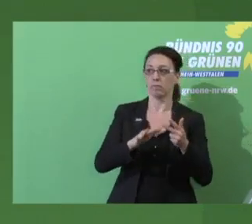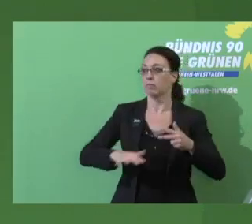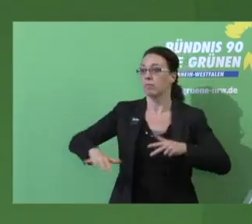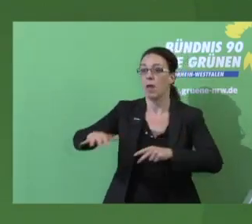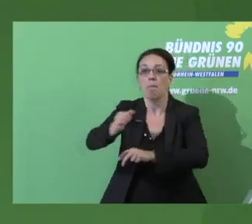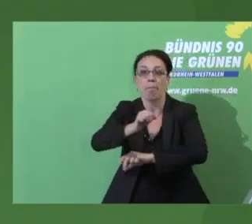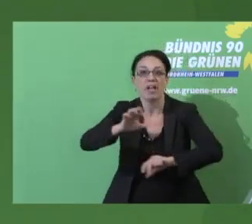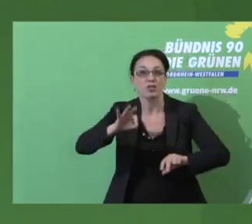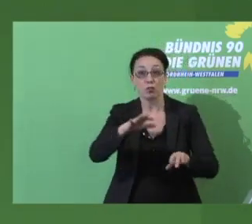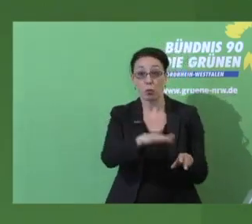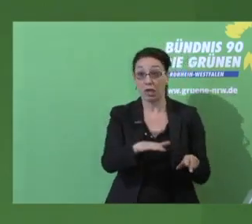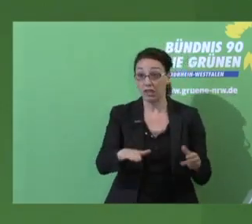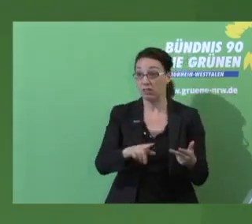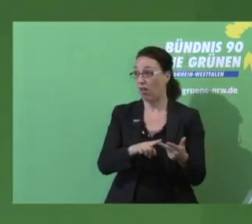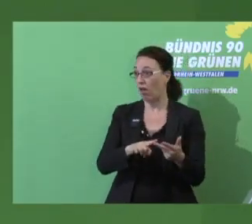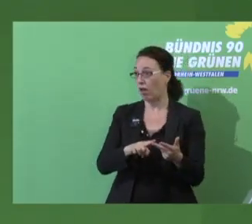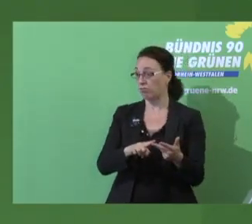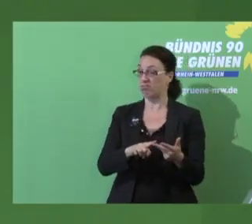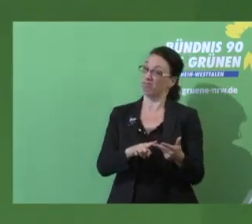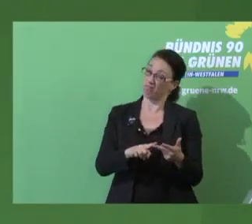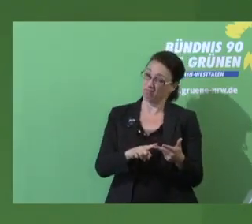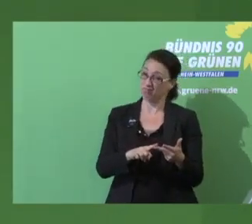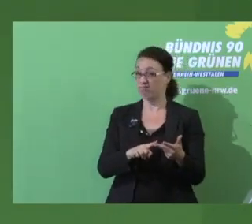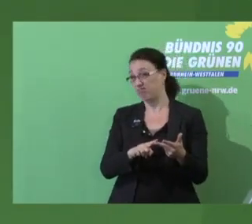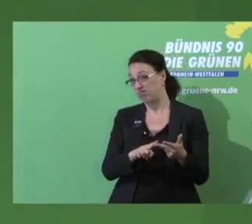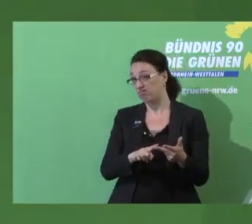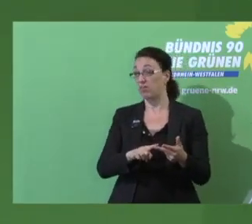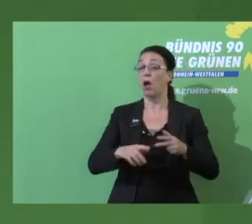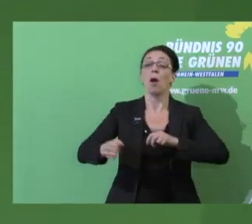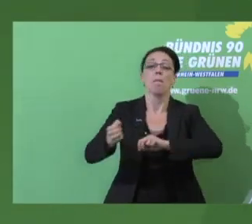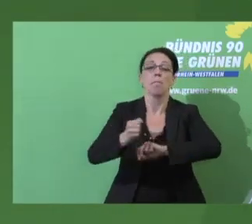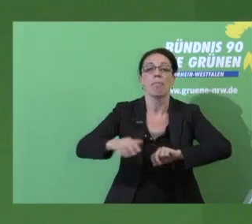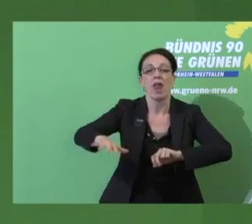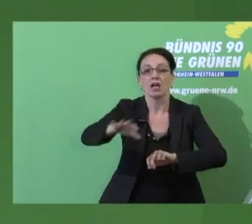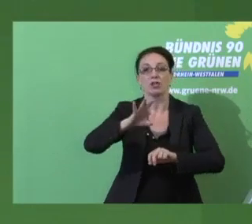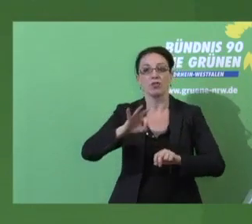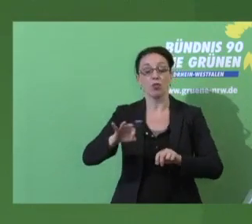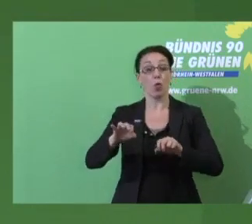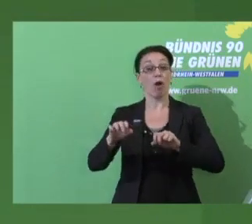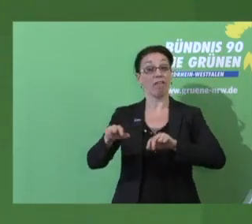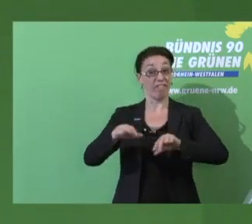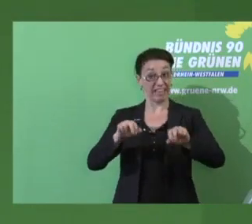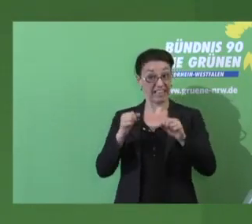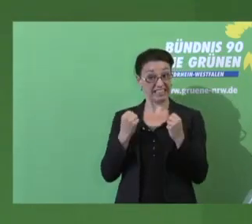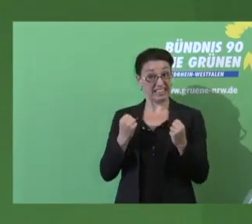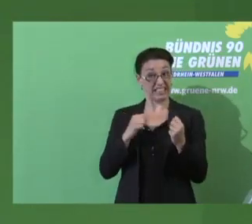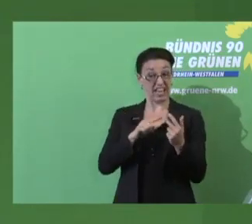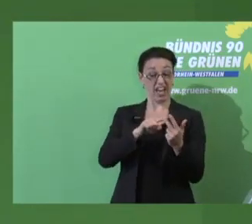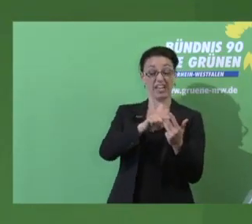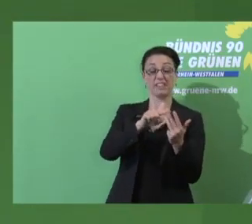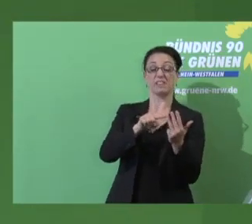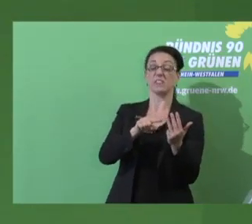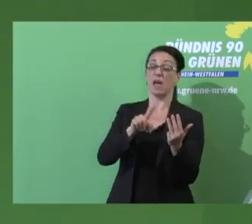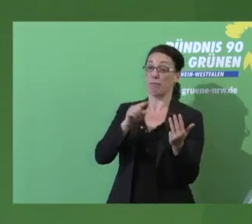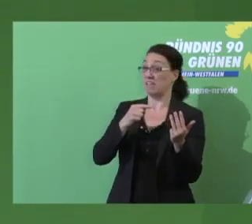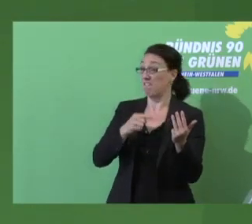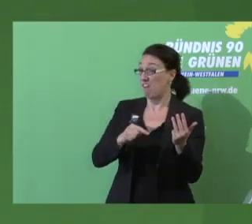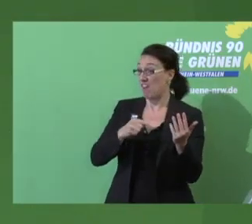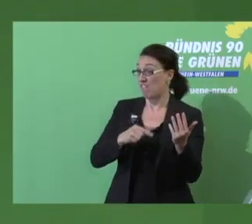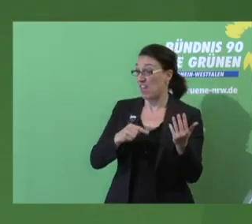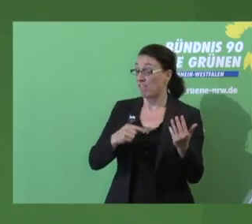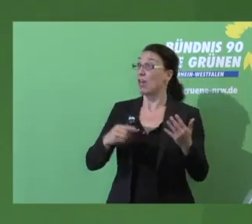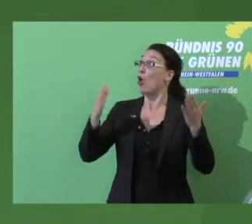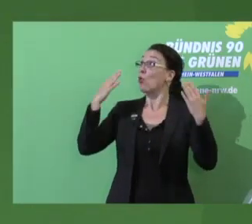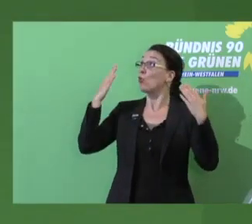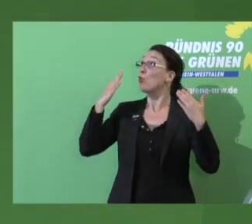Raum für Menschen, Raum für Verkehrssicherheit, aber auch für unzerschnittene Natur, da wird es dünn. Luftschadstoffe